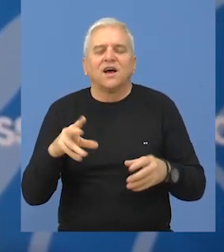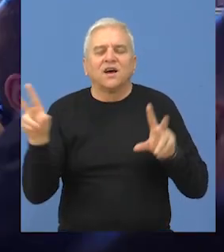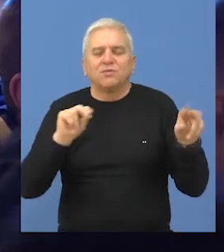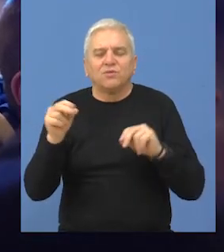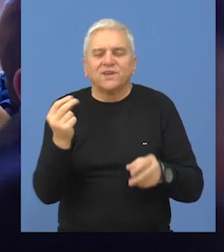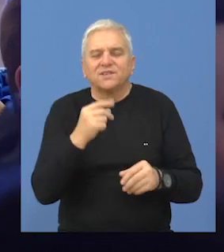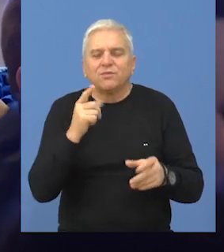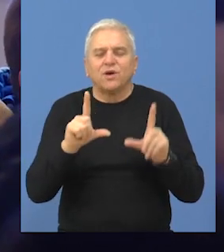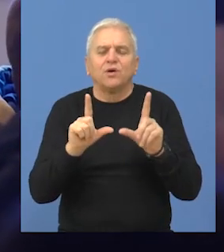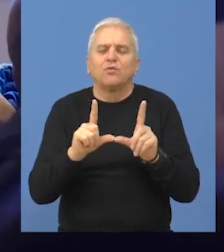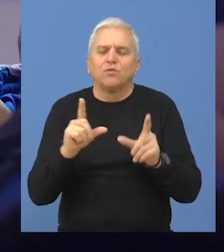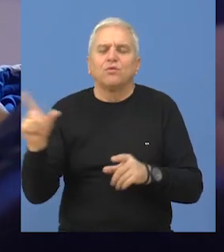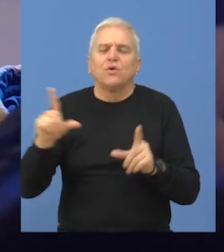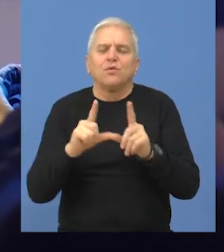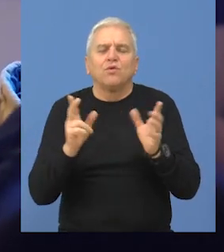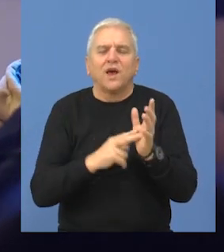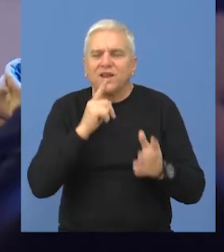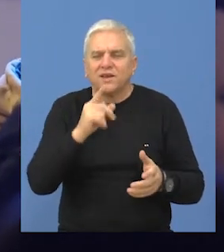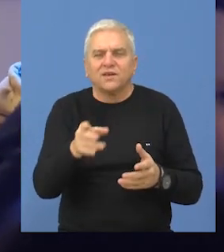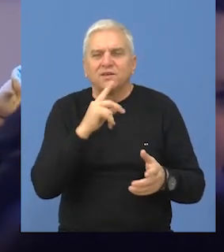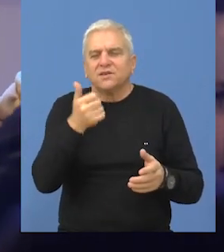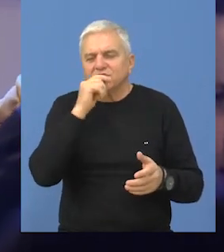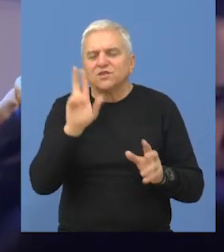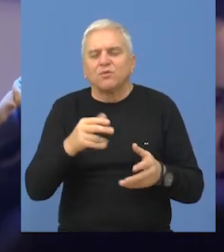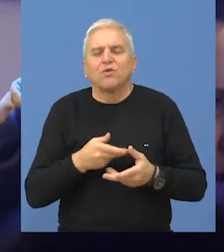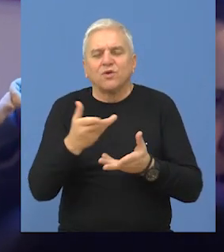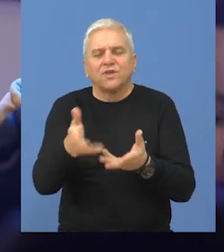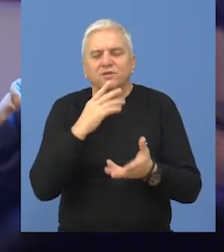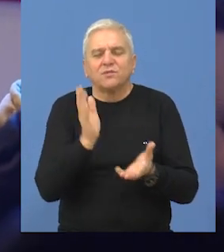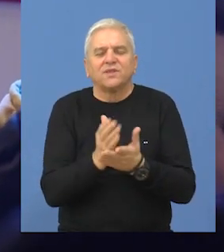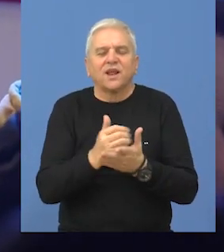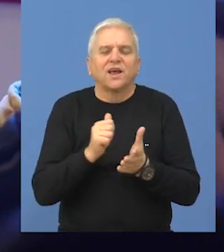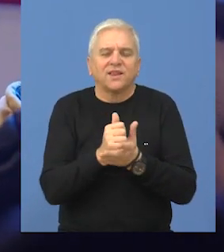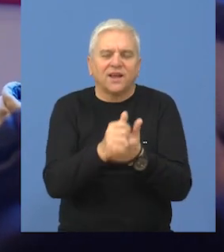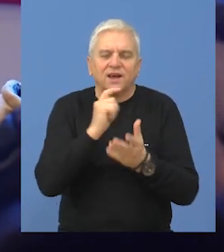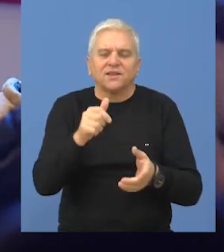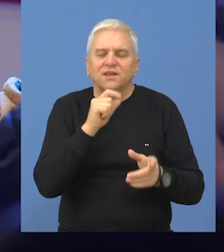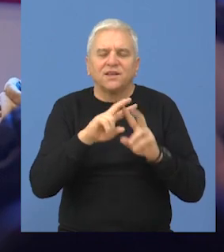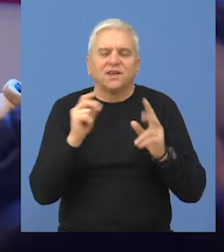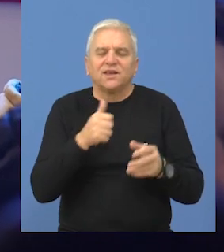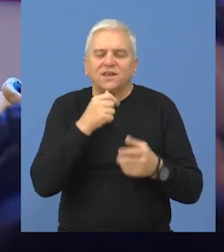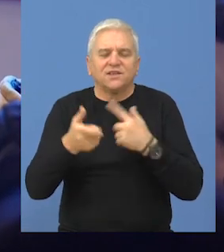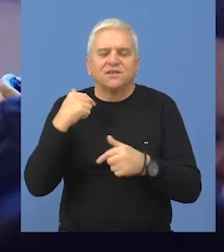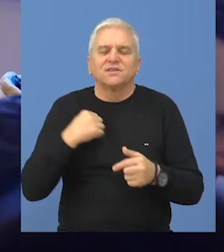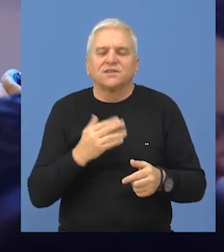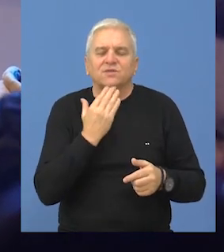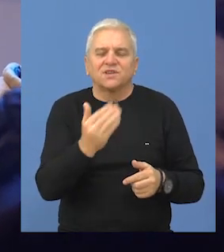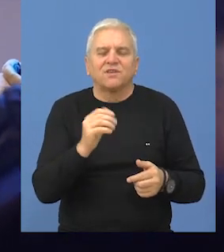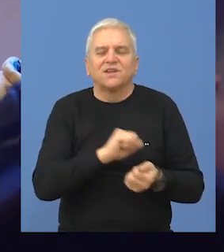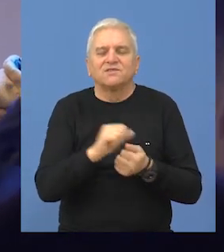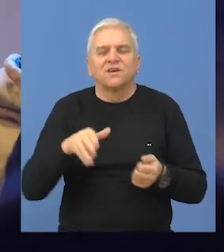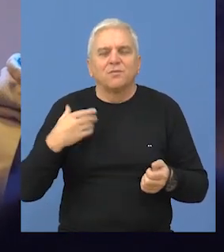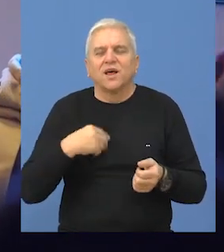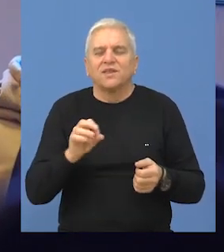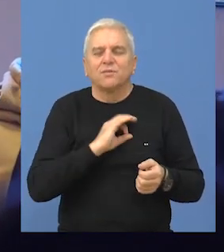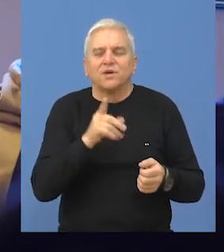Srbije u Ujedinjenim nacijama, koje su to mogućnosti nama pružene i šta opšte znači biti deo delegacije Republike Srbije. Zaista bi pohvalila sve